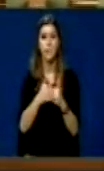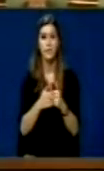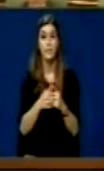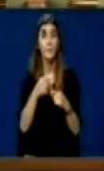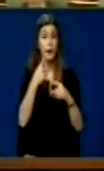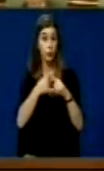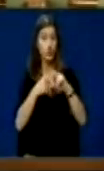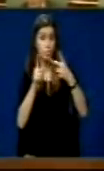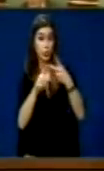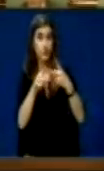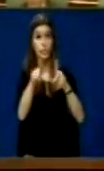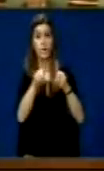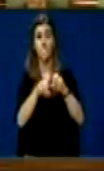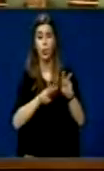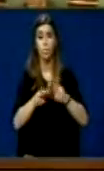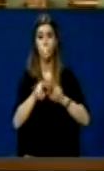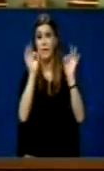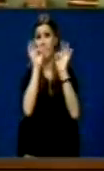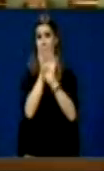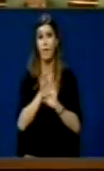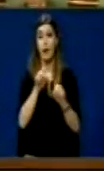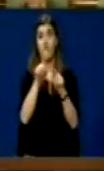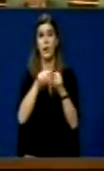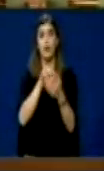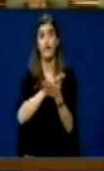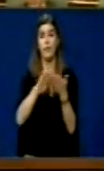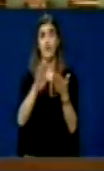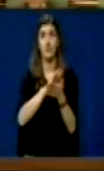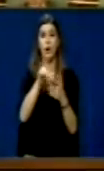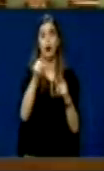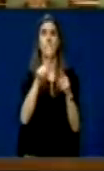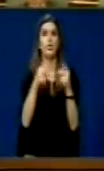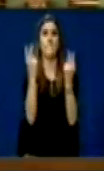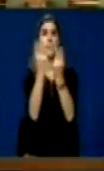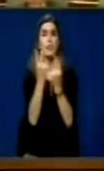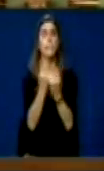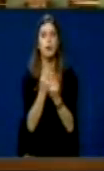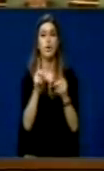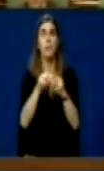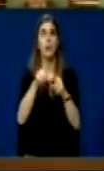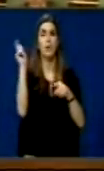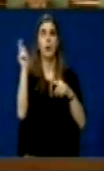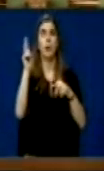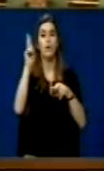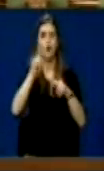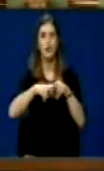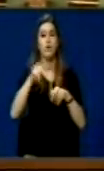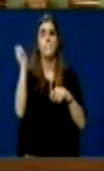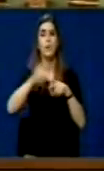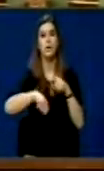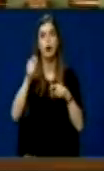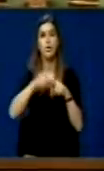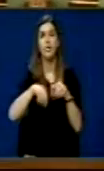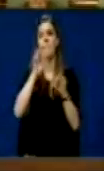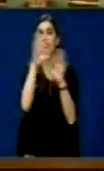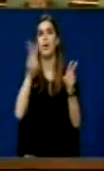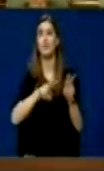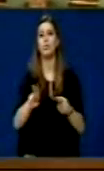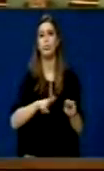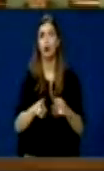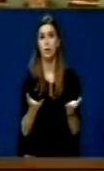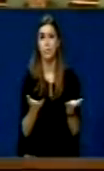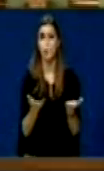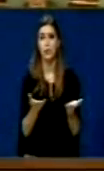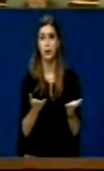gjyqë si kur për të ndohet të bandë të këtu, është i barabartë përthuaj se dhe me denimin pa gjyqë dhe në këtë rastë falja krimit e dëmë tënë